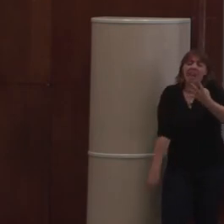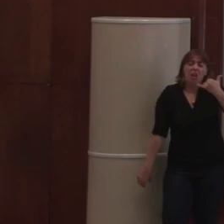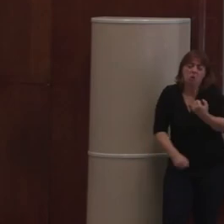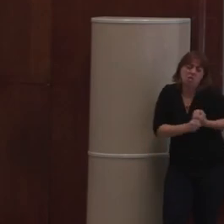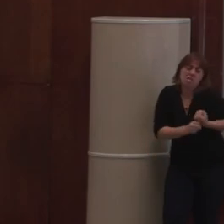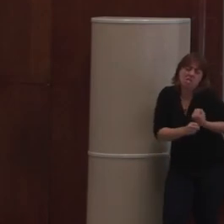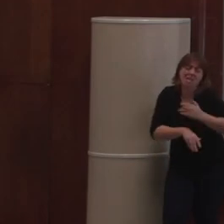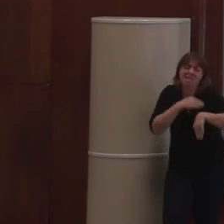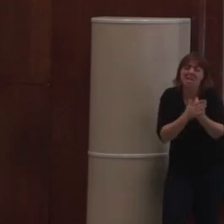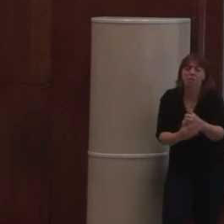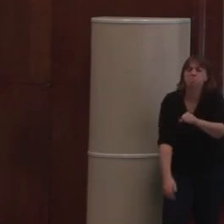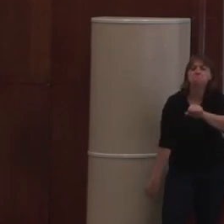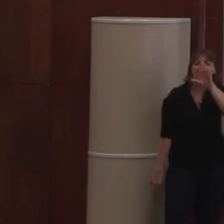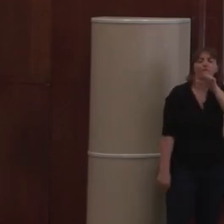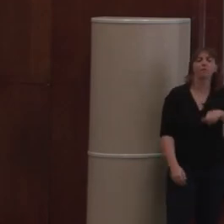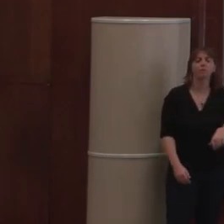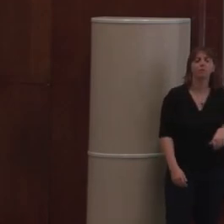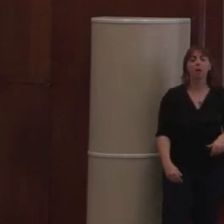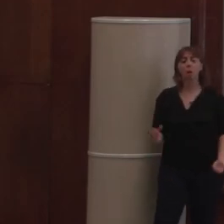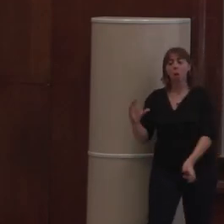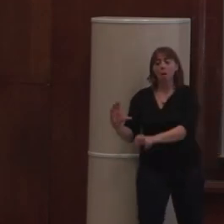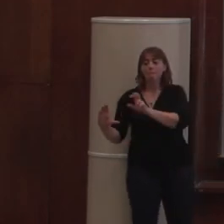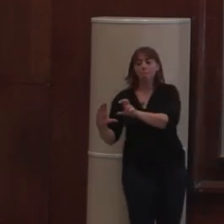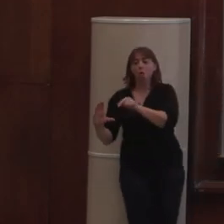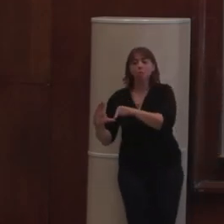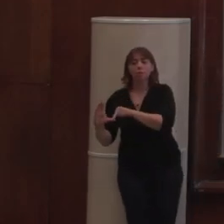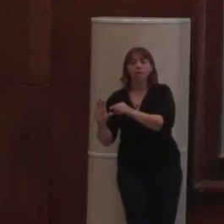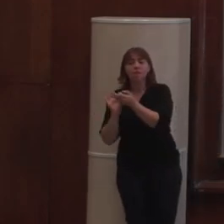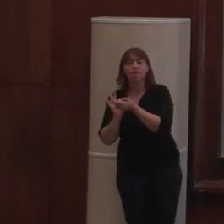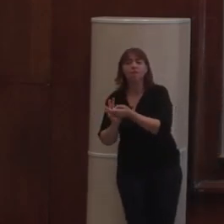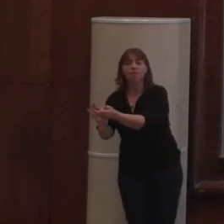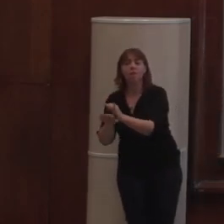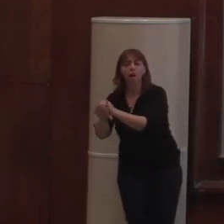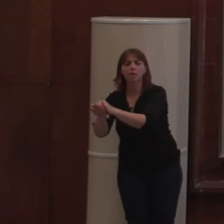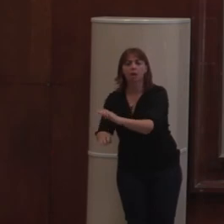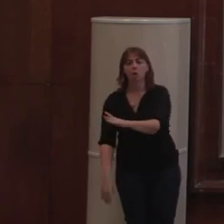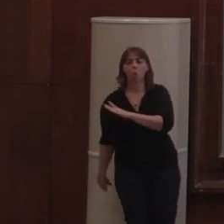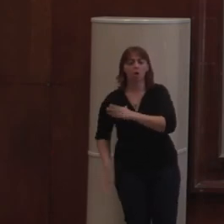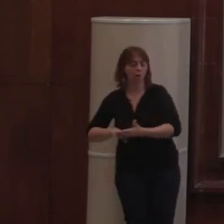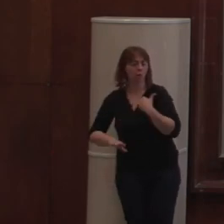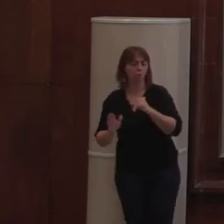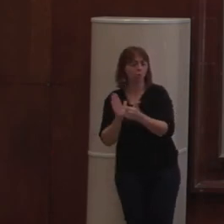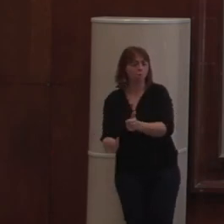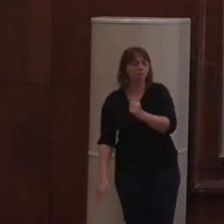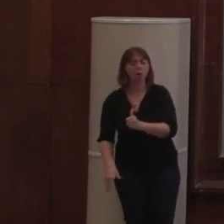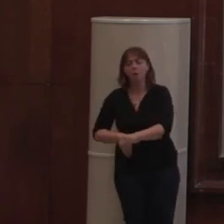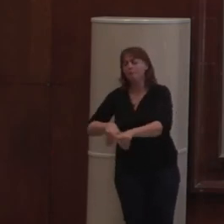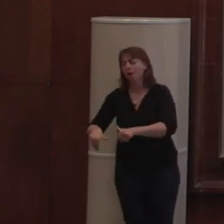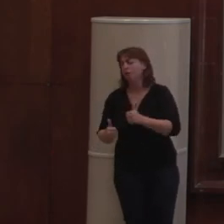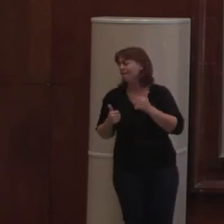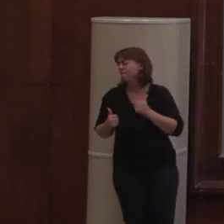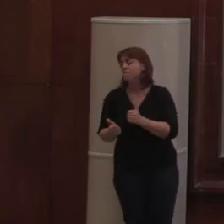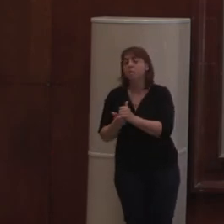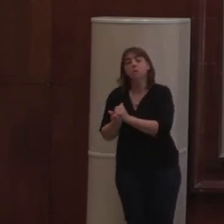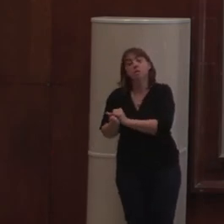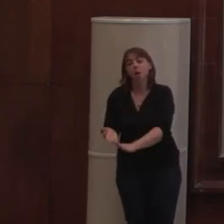Plone, le breadcrumb, on l'a, depuis 2001, on fait des breadcrumb. Et ils marchent à fond. Et c'est gratuit. Donc voilà pourquoi il faut